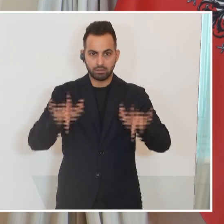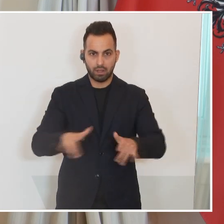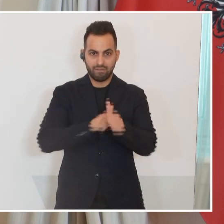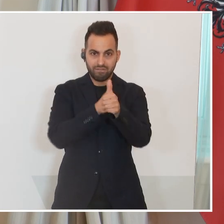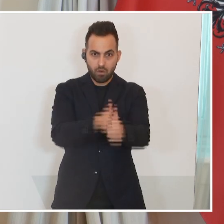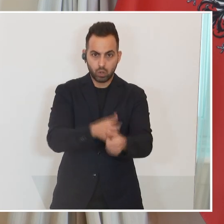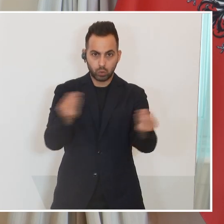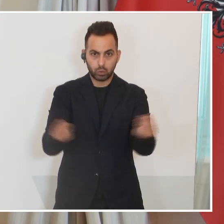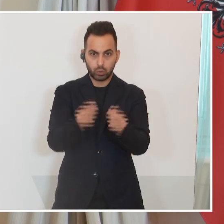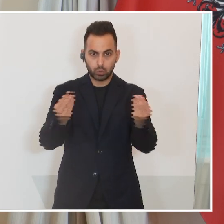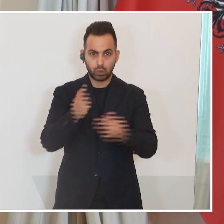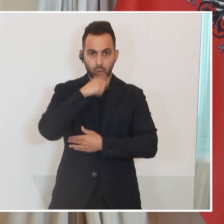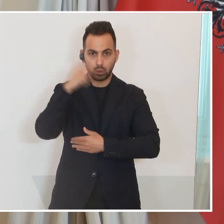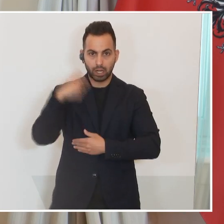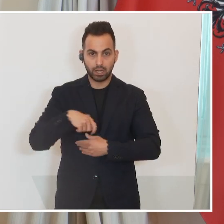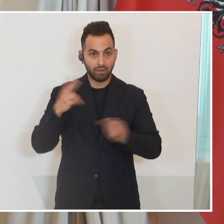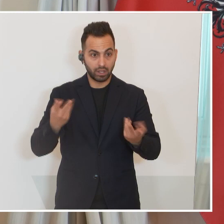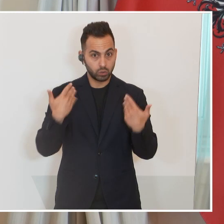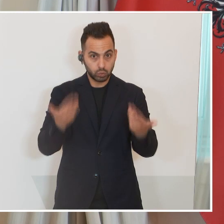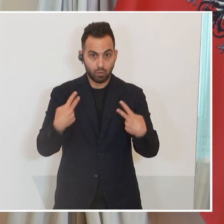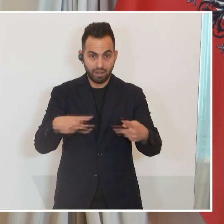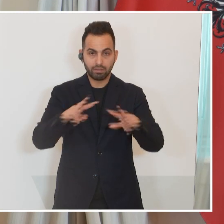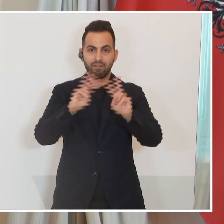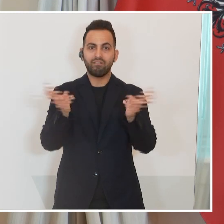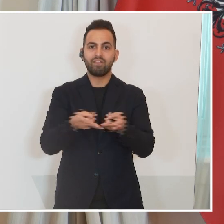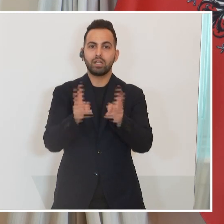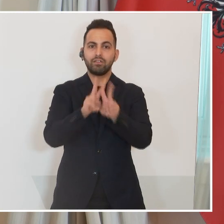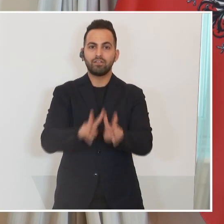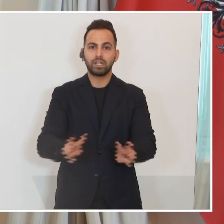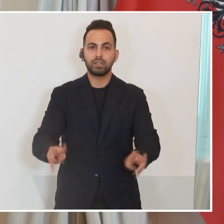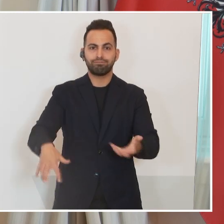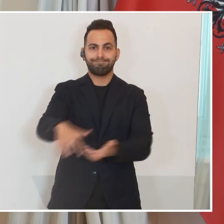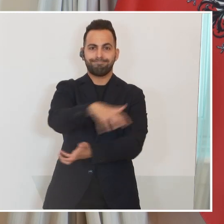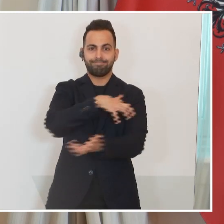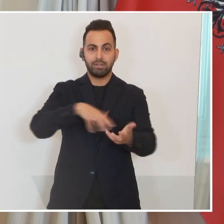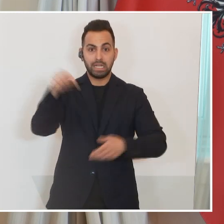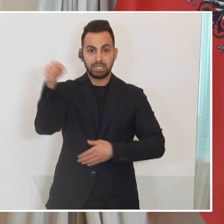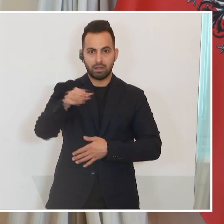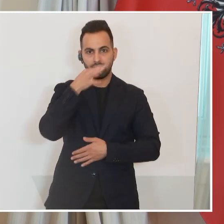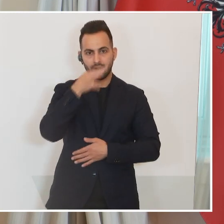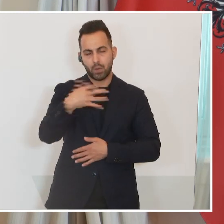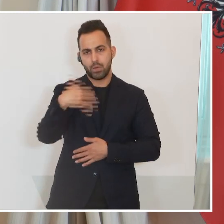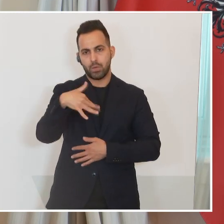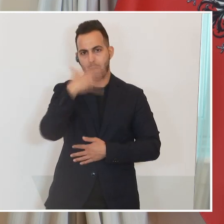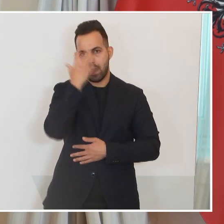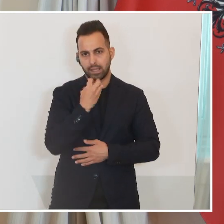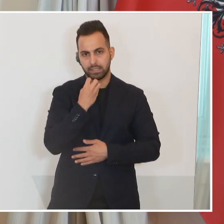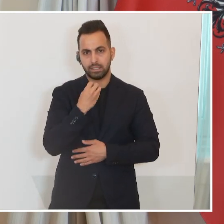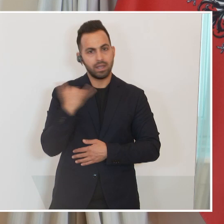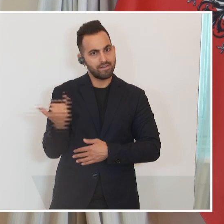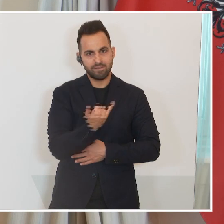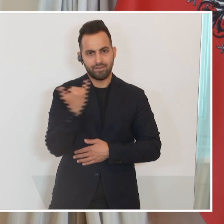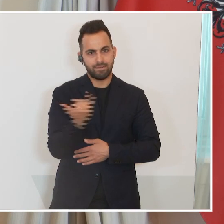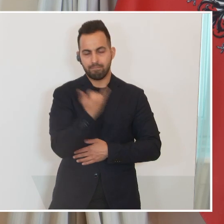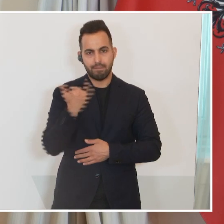eben dann tatsächlich so Destabilisierung des Weltfriedens bei. Und das ist eine sehr ernste Frage und die muss man auch immer wieder ihm stellen,